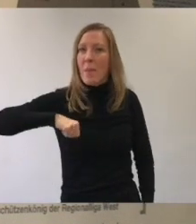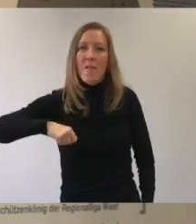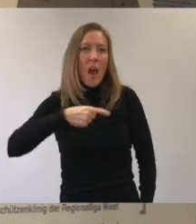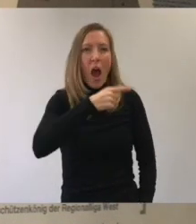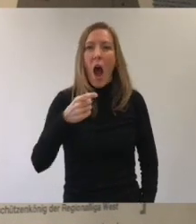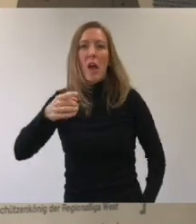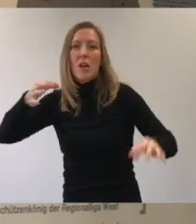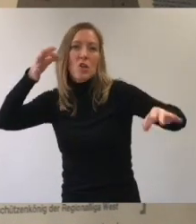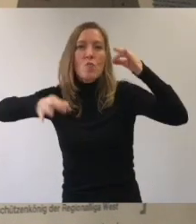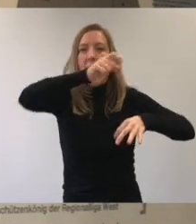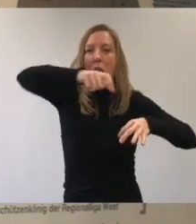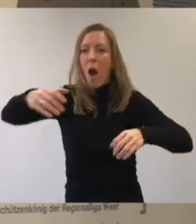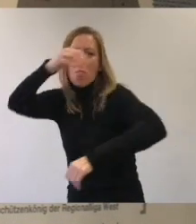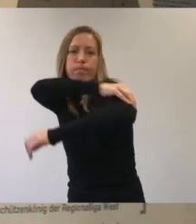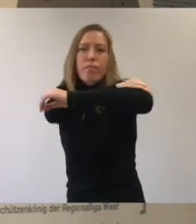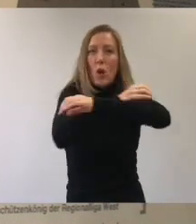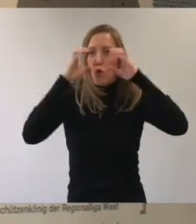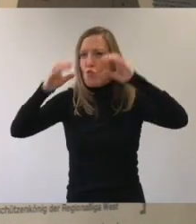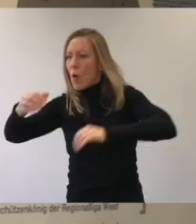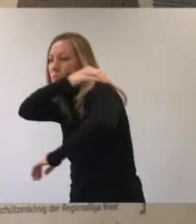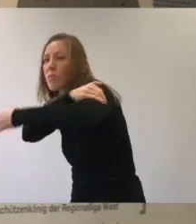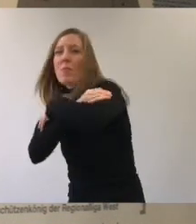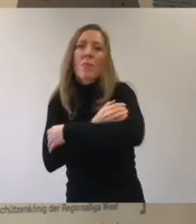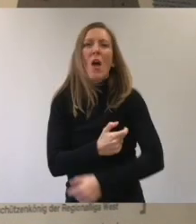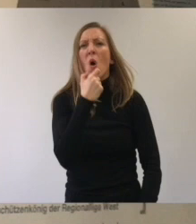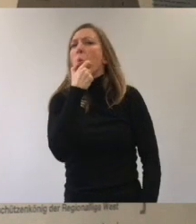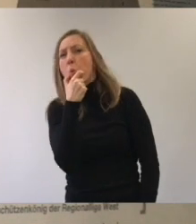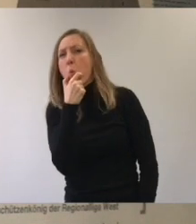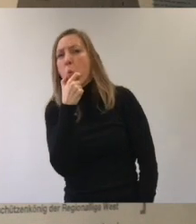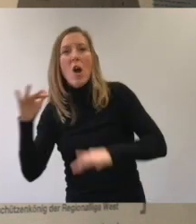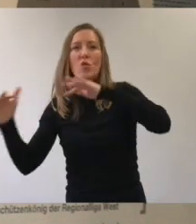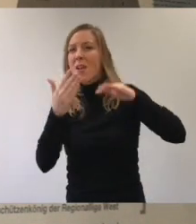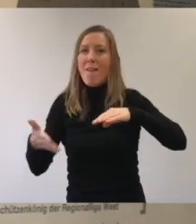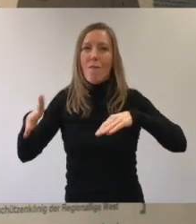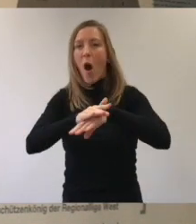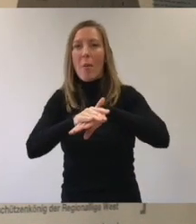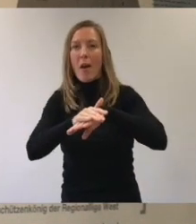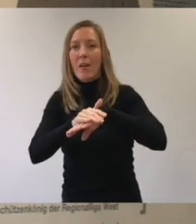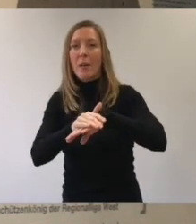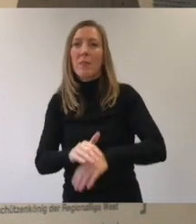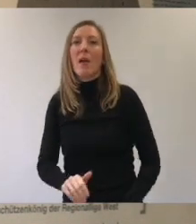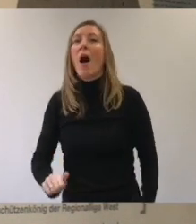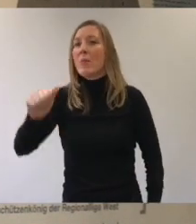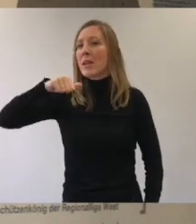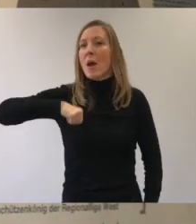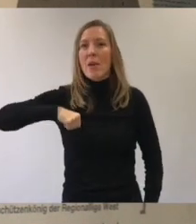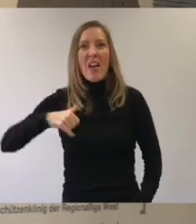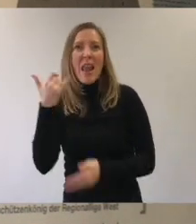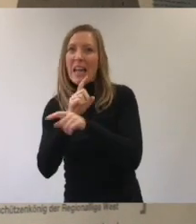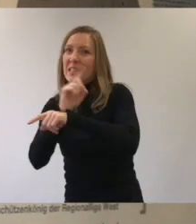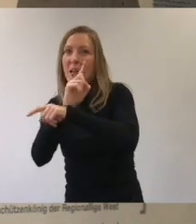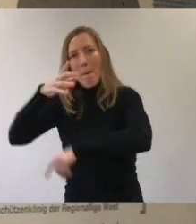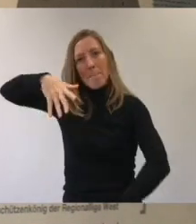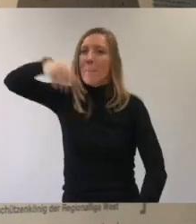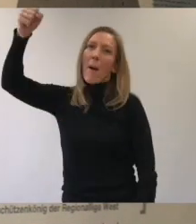Bielefeld und alle Zuschauer. Dann pfeift der Schiedsrichter. Das Spiel ist zu Ende. Arminia Bielefeld hat in